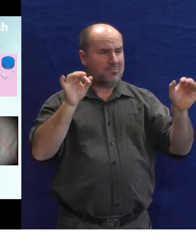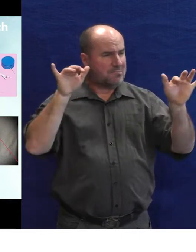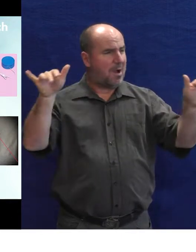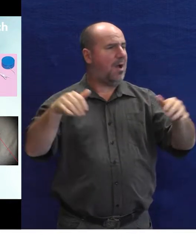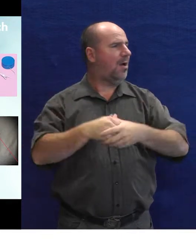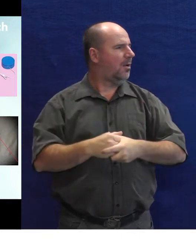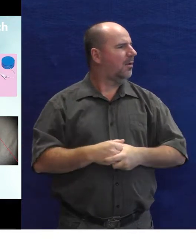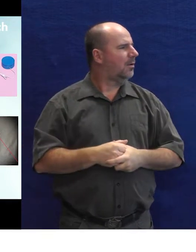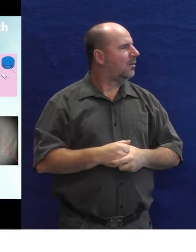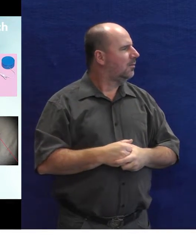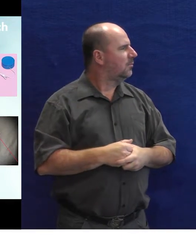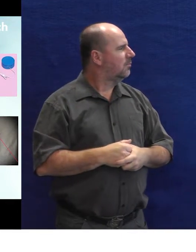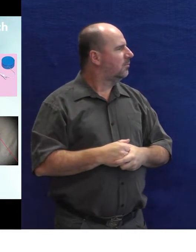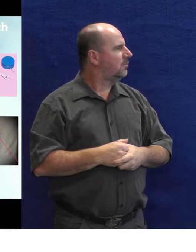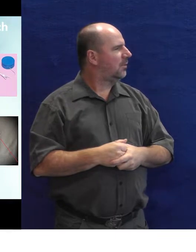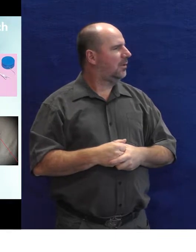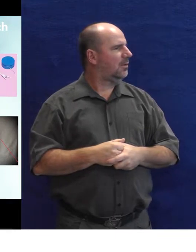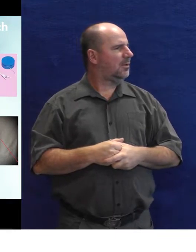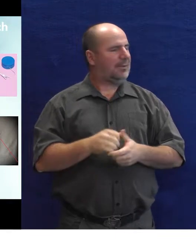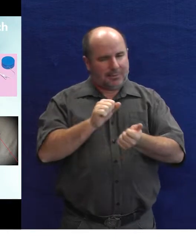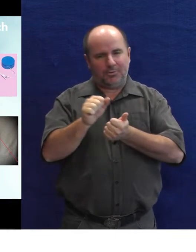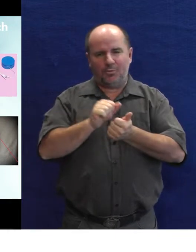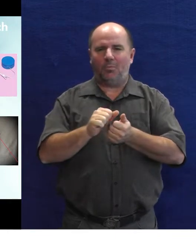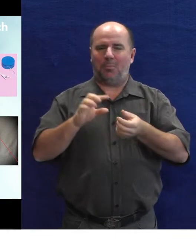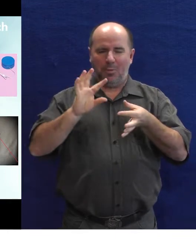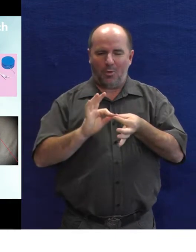stovky korun, hotový plošný spoj.